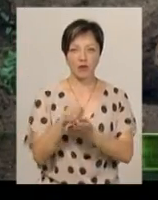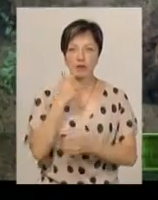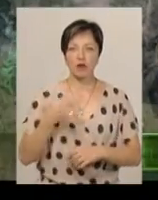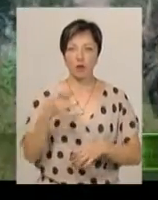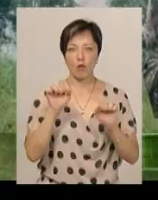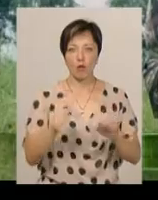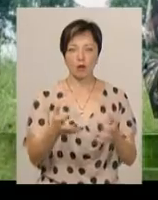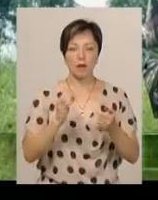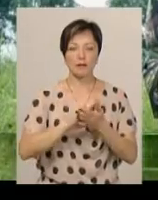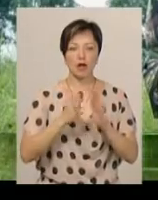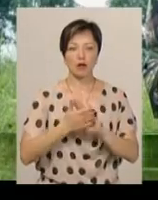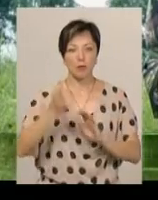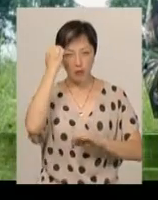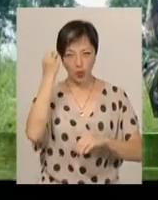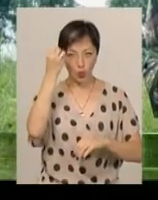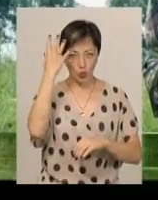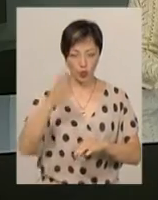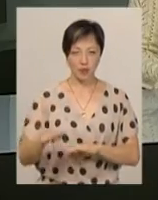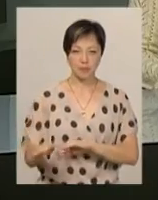може отримати статус пам'ятки культури.